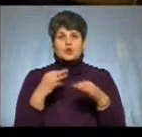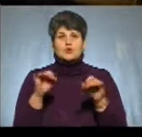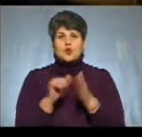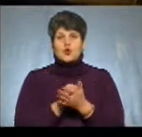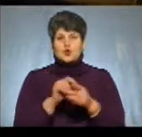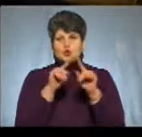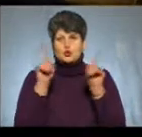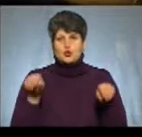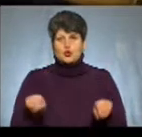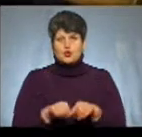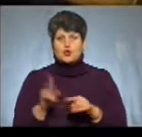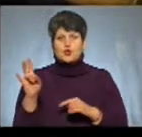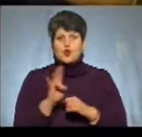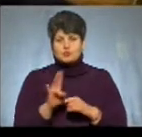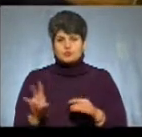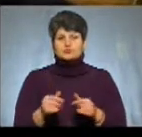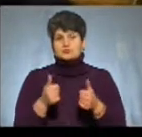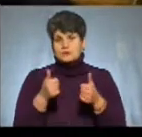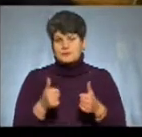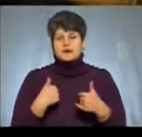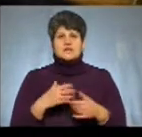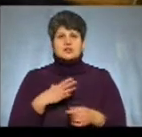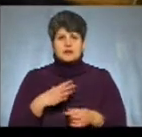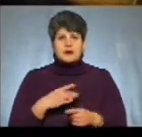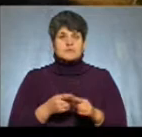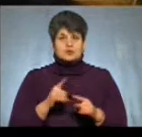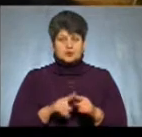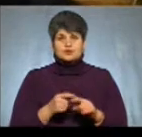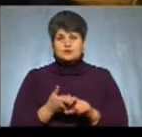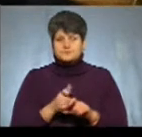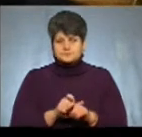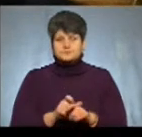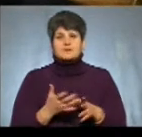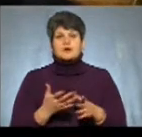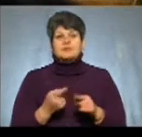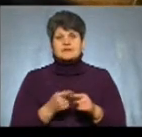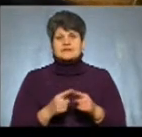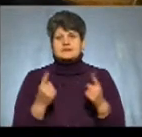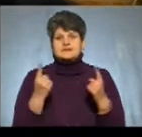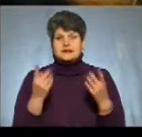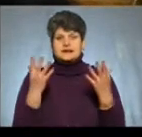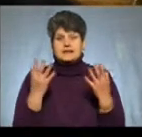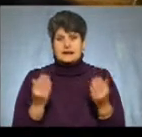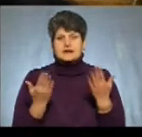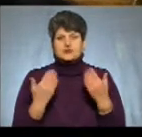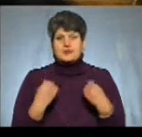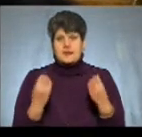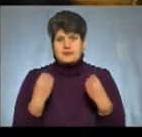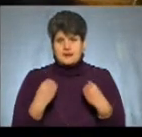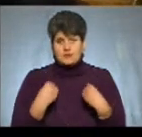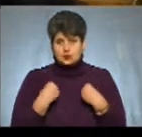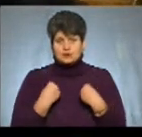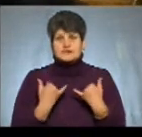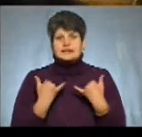всіх священиків Київського патріархату. Ми з нетерпінням цього чекаємо, бо дійсності це визначний день буде, якщо вони його нам дадуть для